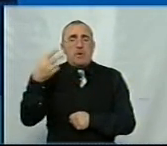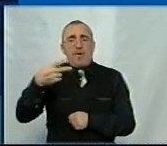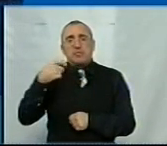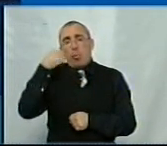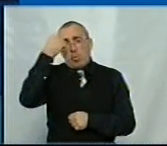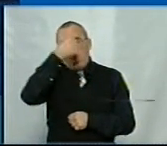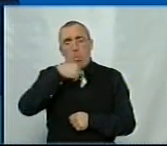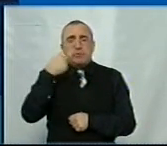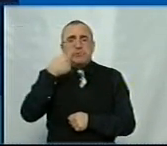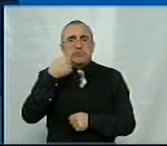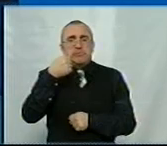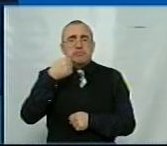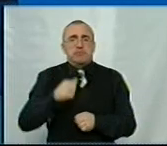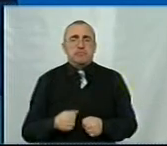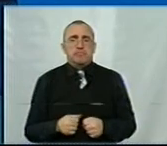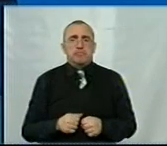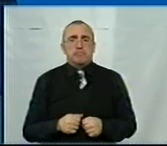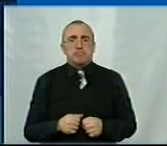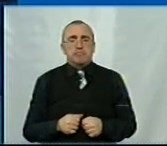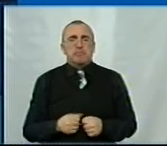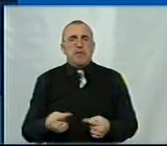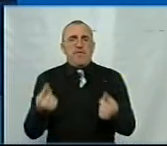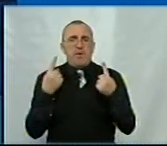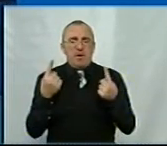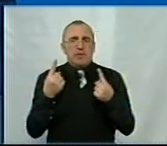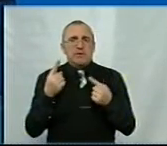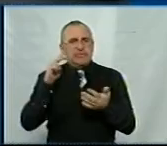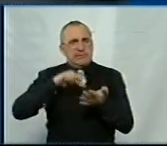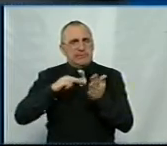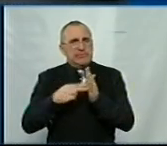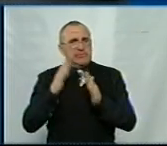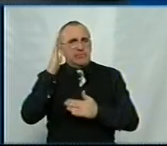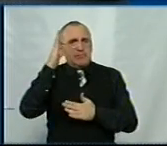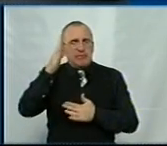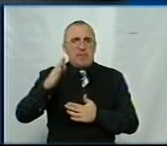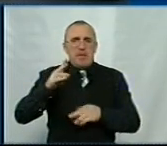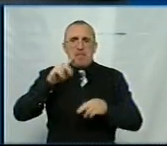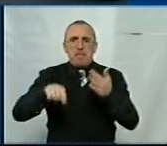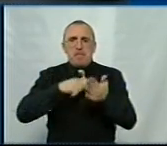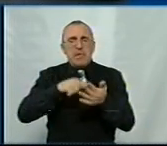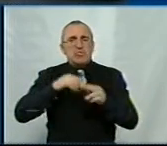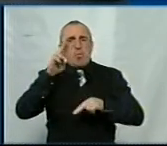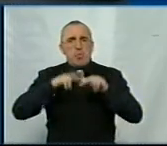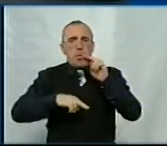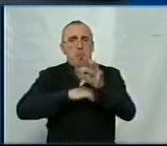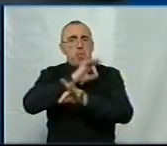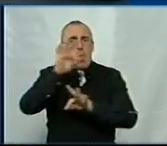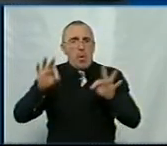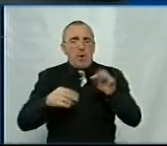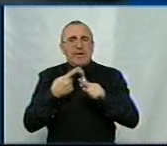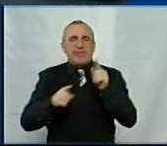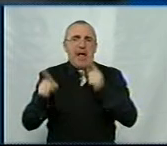році великі стратегічні містобудівні проєкти, а це і